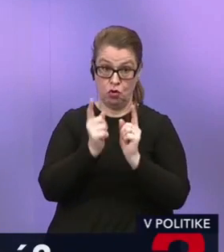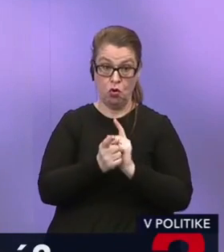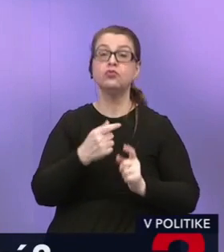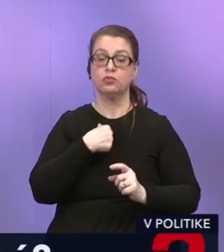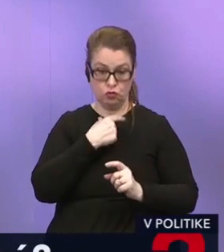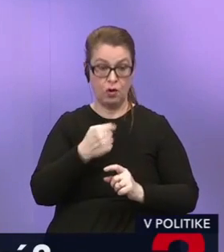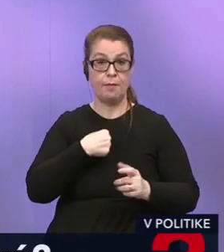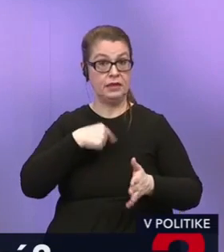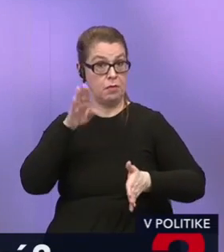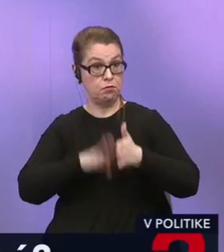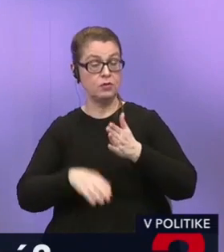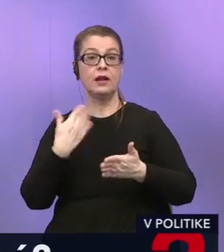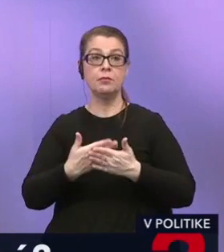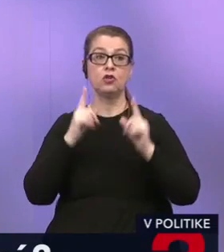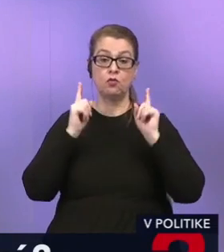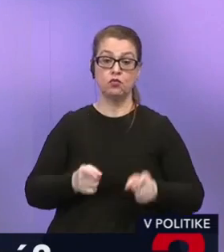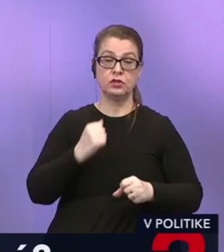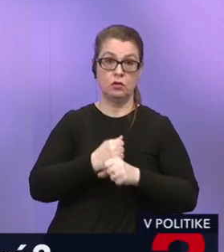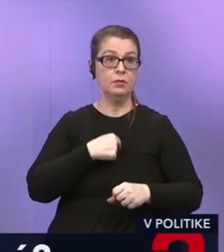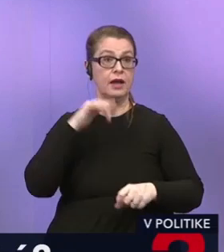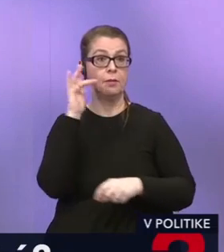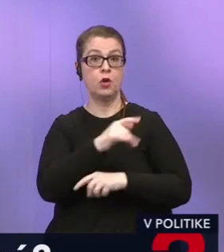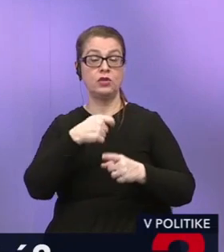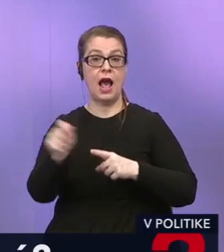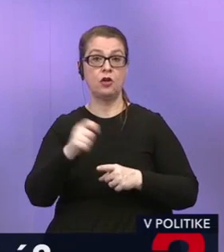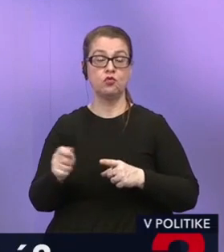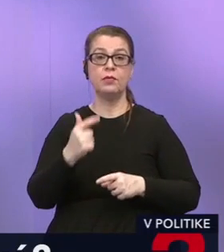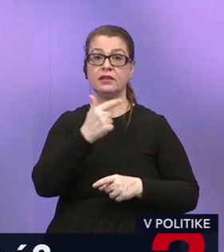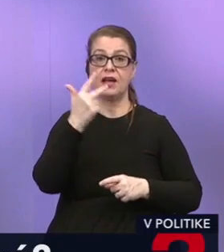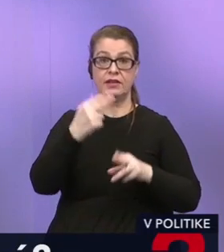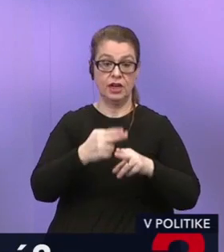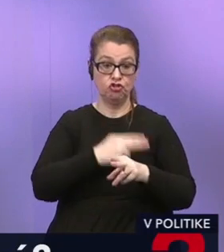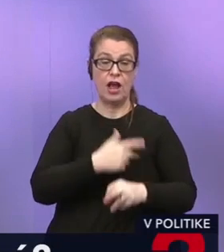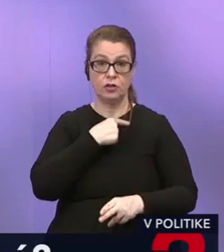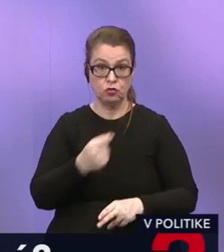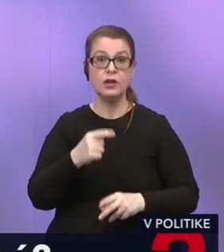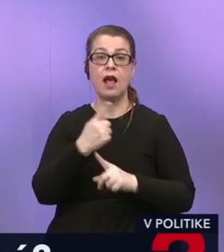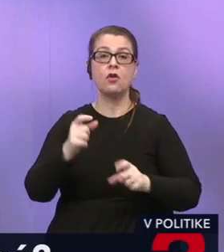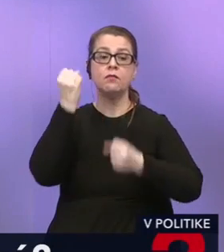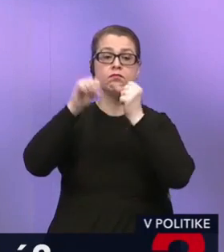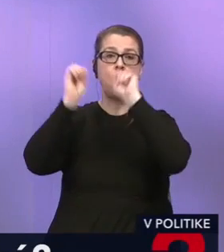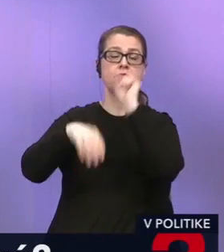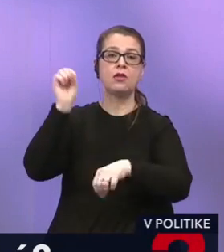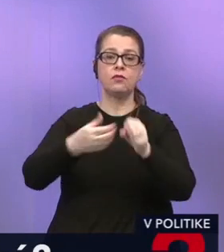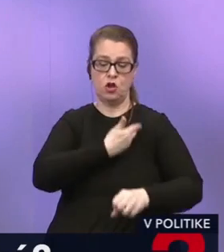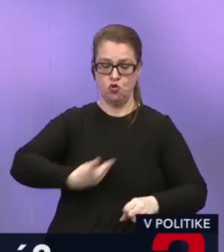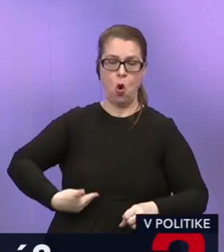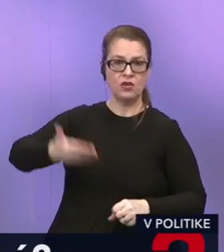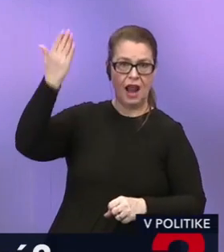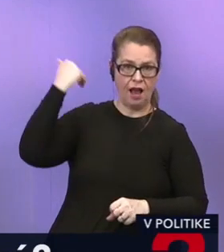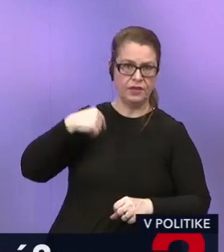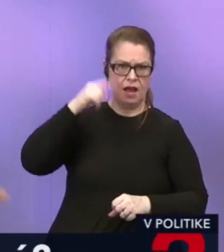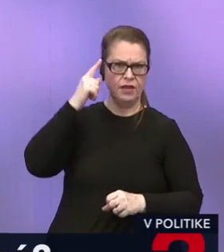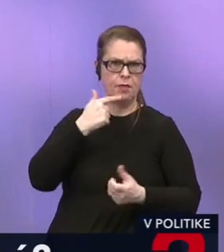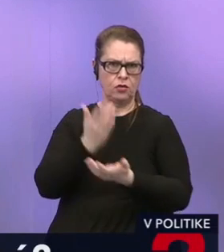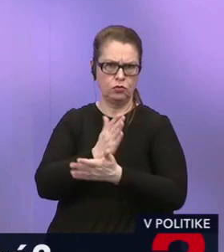tí poslední, tak preto to je potrebné urobiť, tak ja mu dávam protiargument. 23 krajín súhlasilo aj s bombardovaním Jugoslávie a vieme, ako to dopadlo.